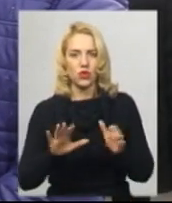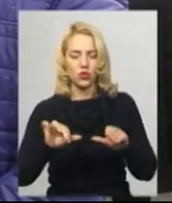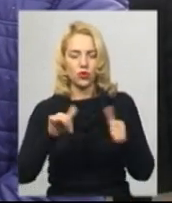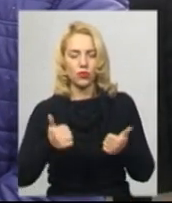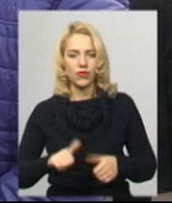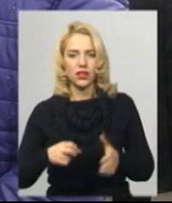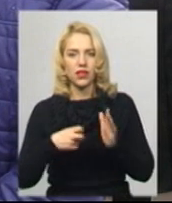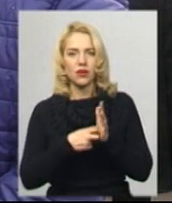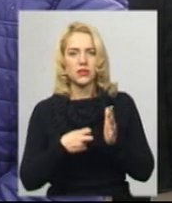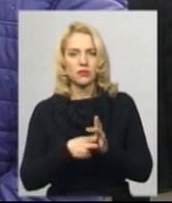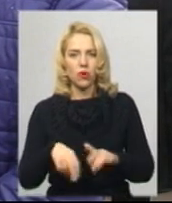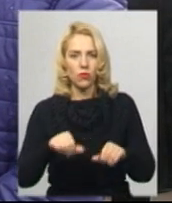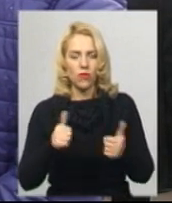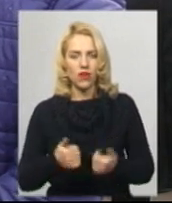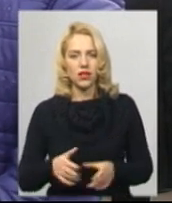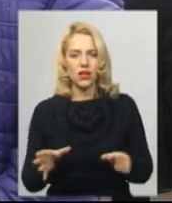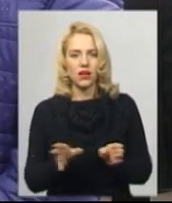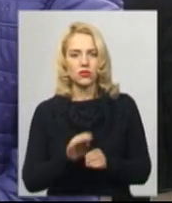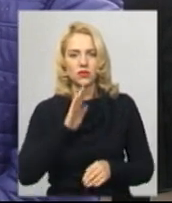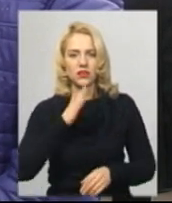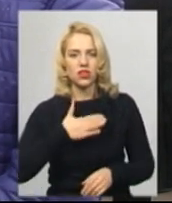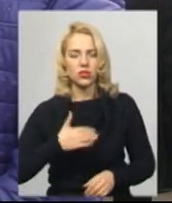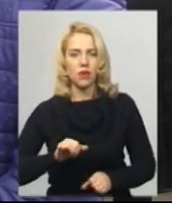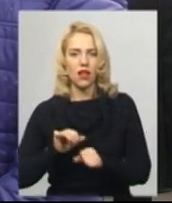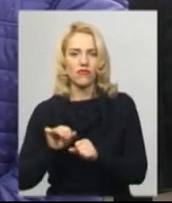в письмовому вигляді разом з нашим адвокатом.